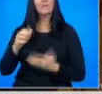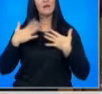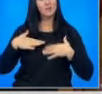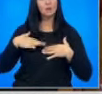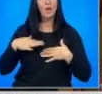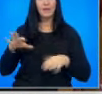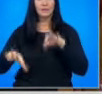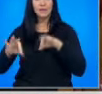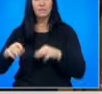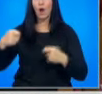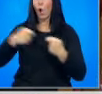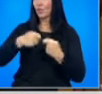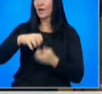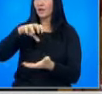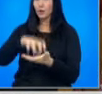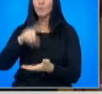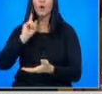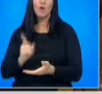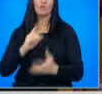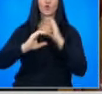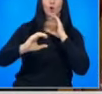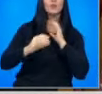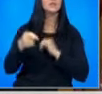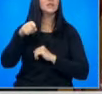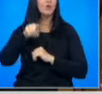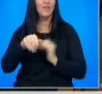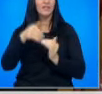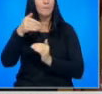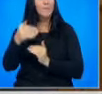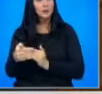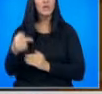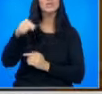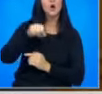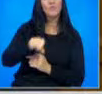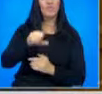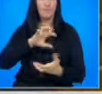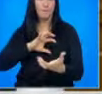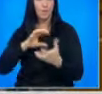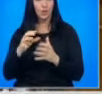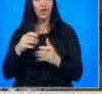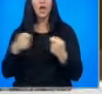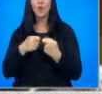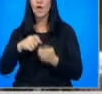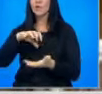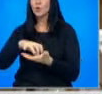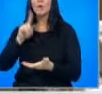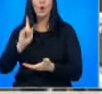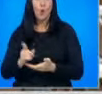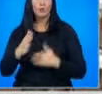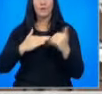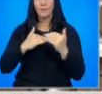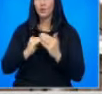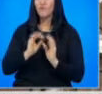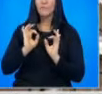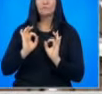контактна група, която да комуникира по съответните приоритети, по съответни политики, контактна група, която да подготви